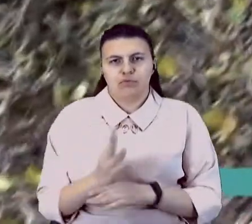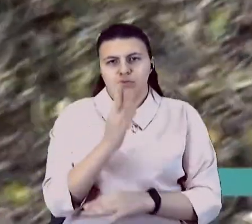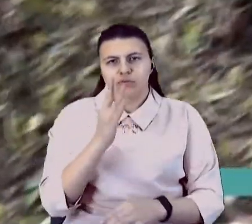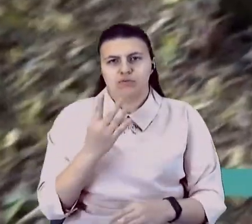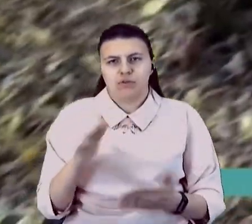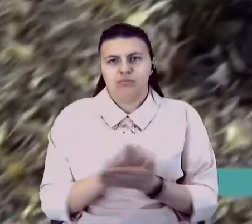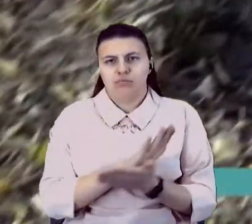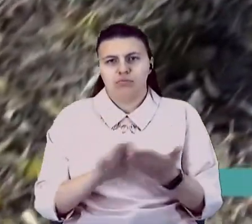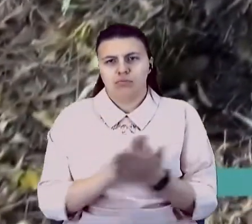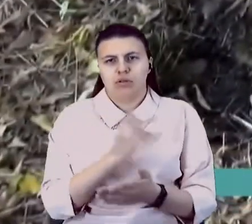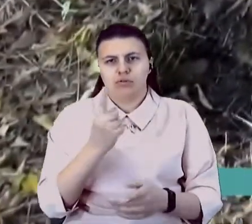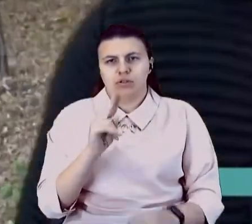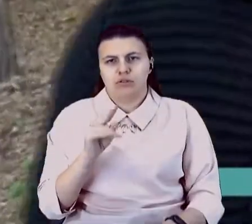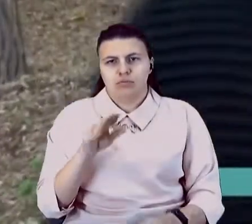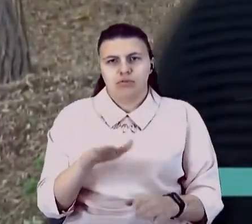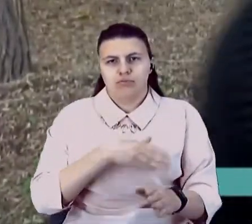кілометра прибережної території.